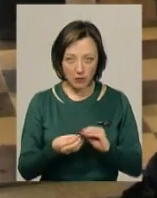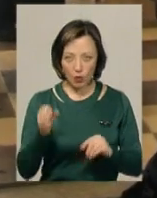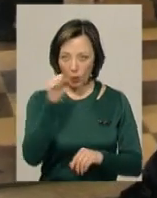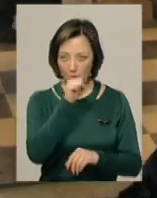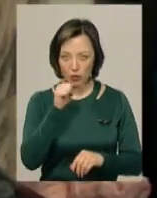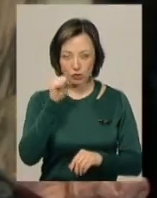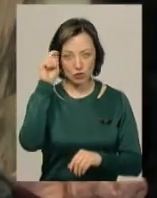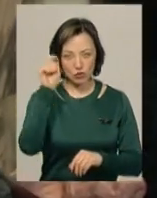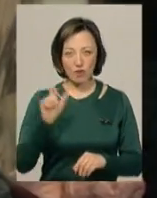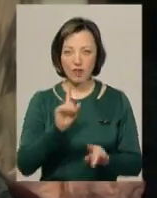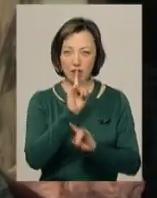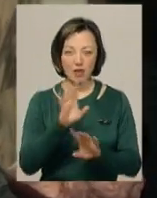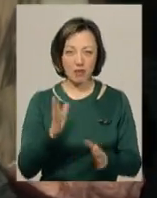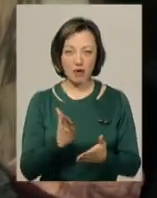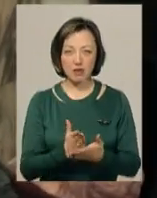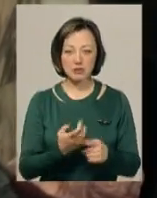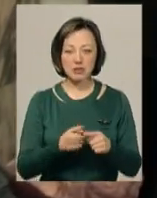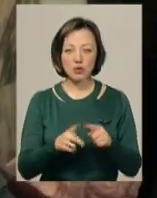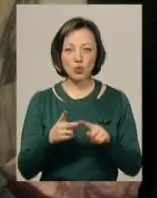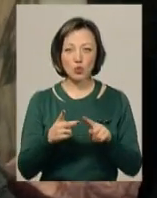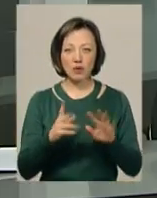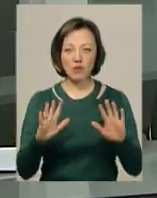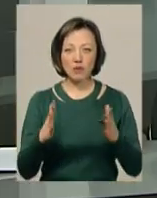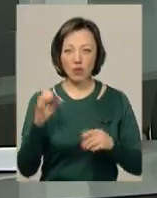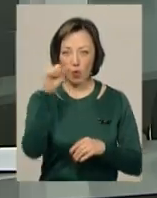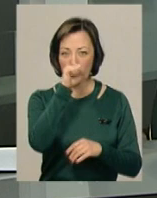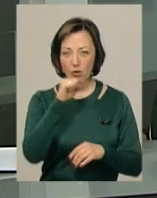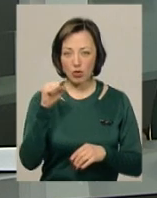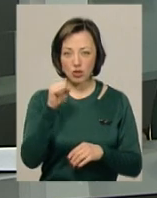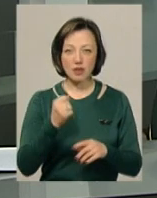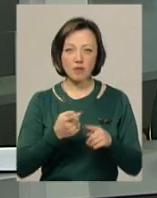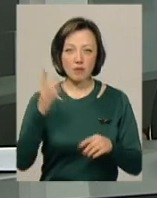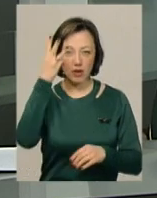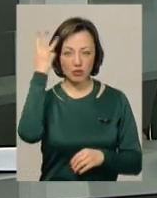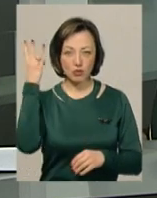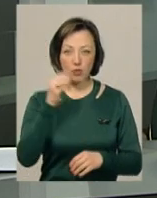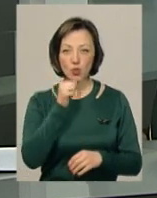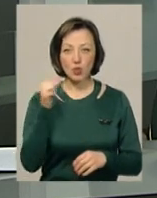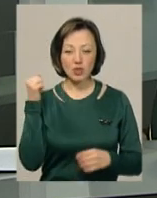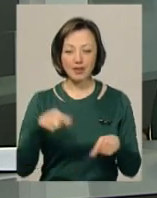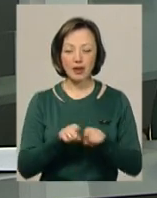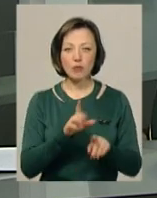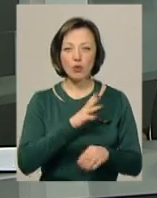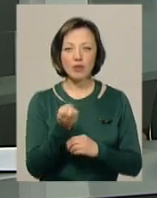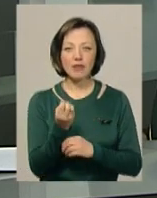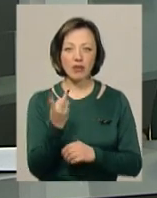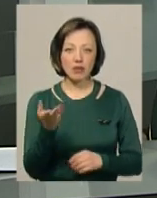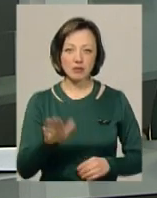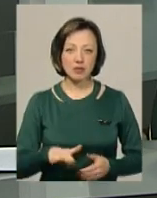чоловік не матиме. Це вже другий цього року випадок обмороження в обласному центрі. Минулоріч таких було 12.